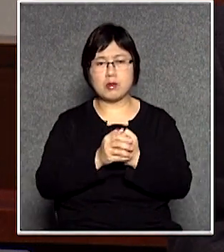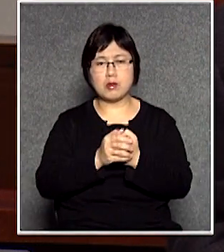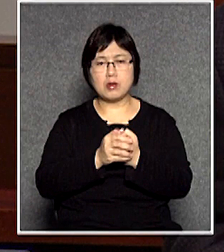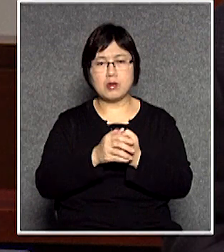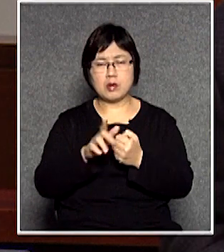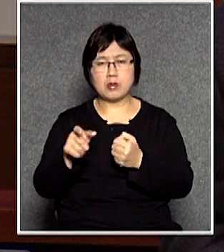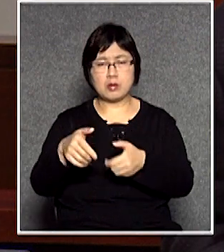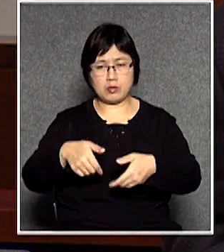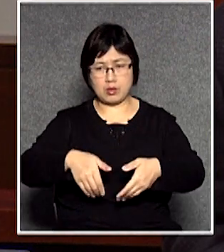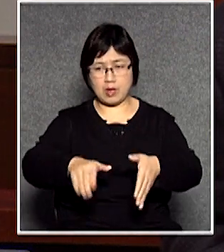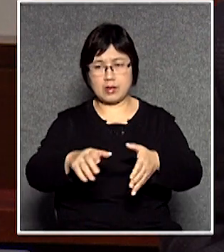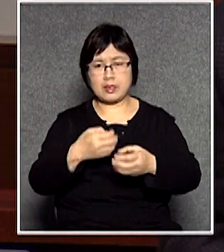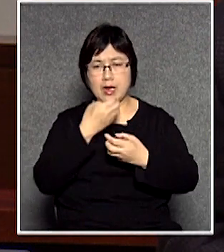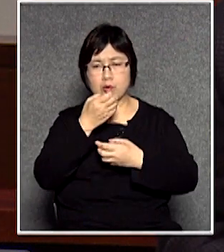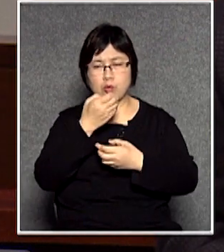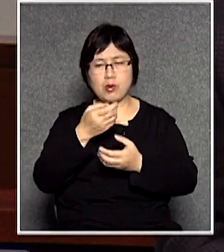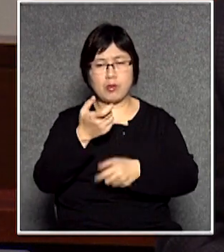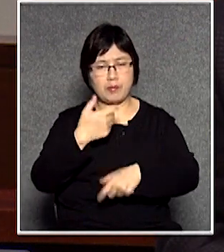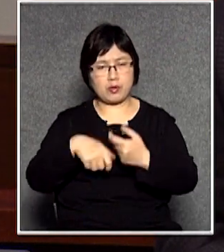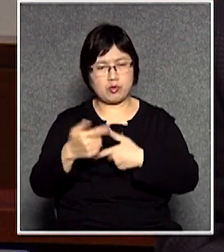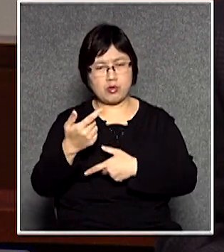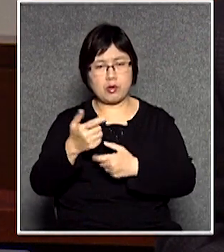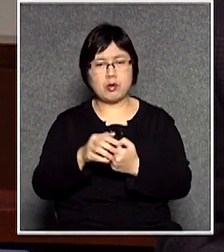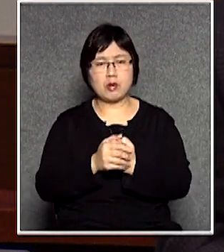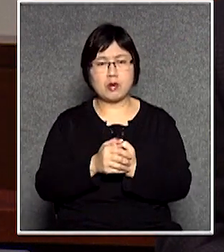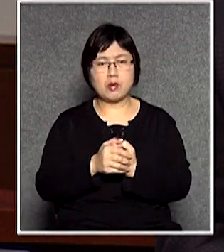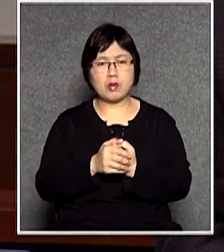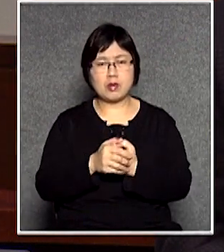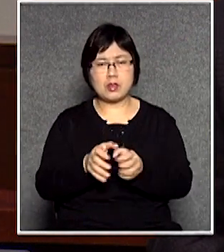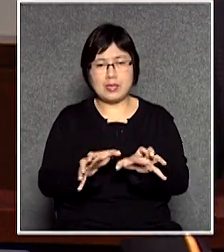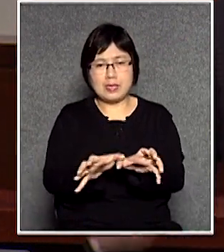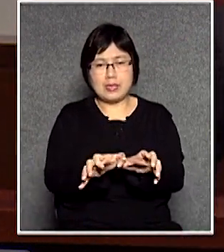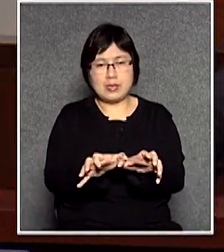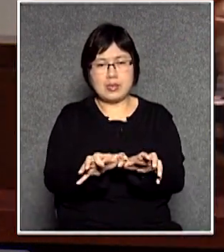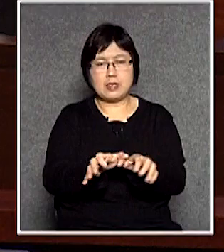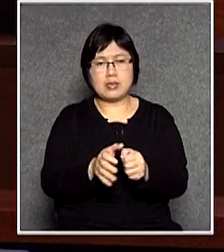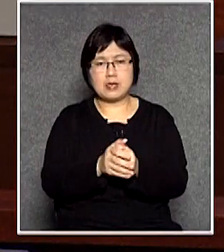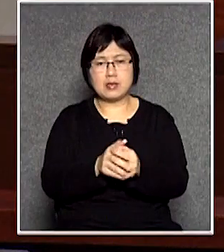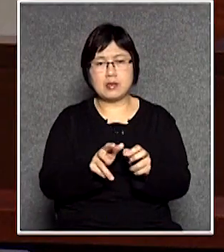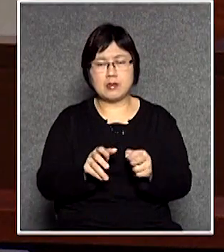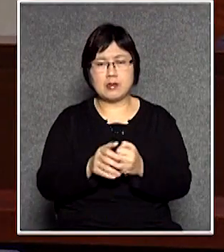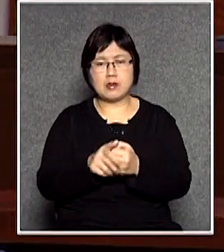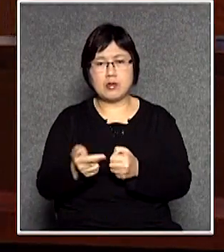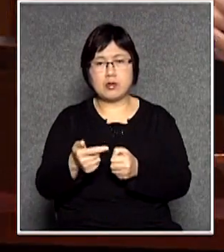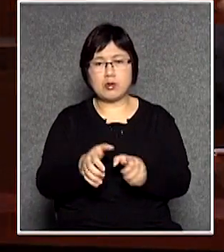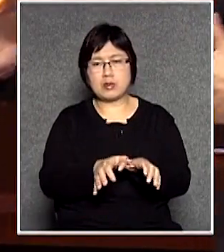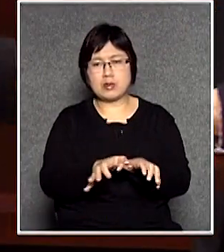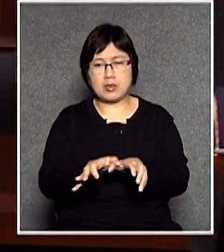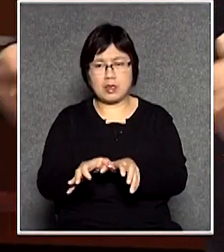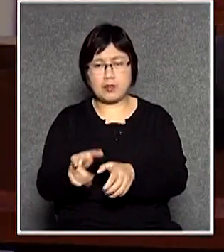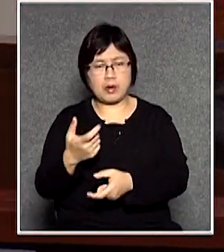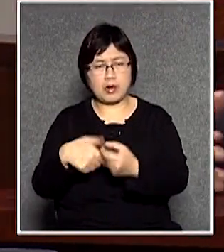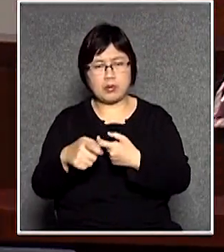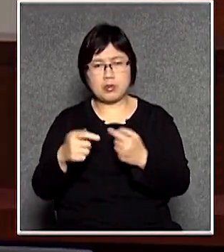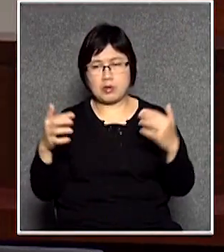賣水果賣這個大閘蟹季節來到的時候那裡就集中在那裡大家就